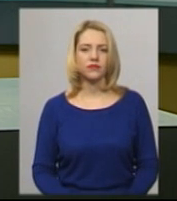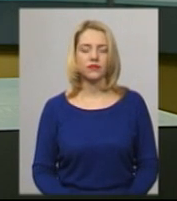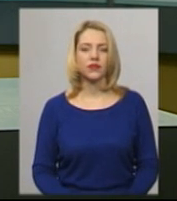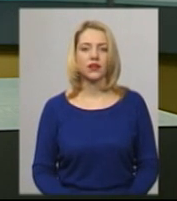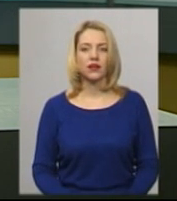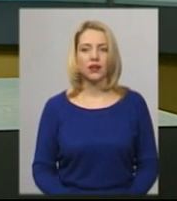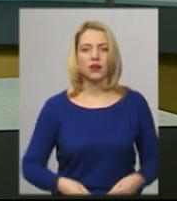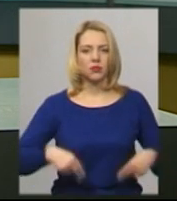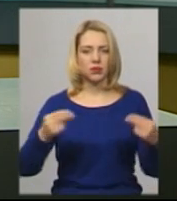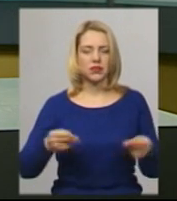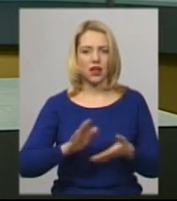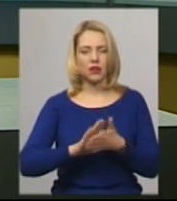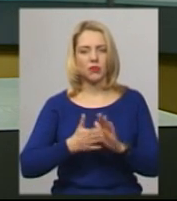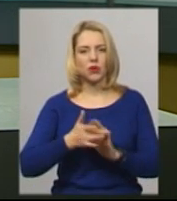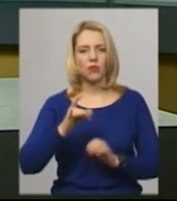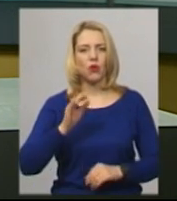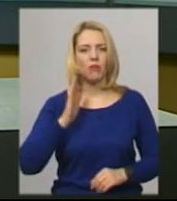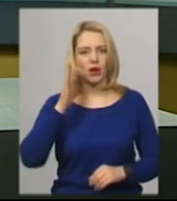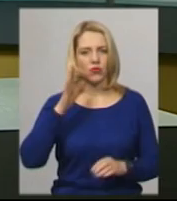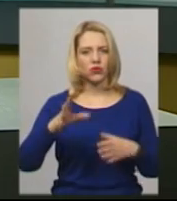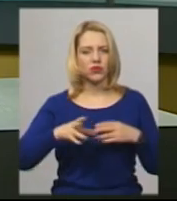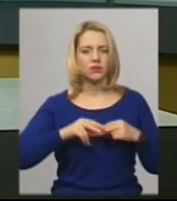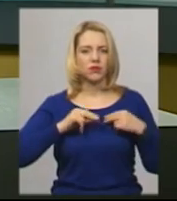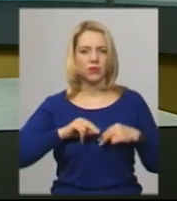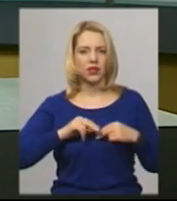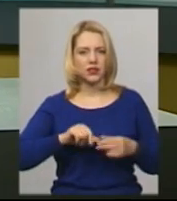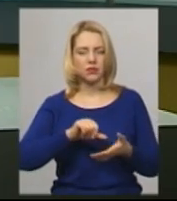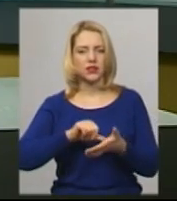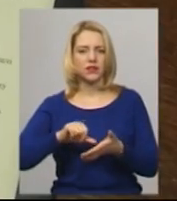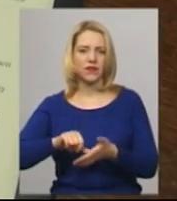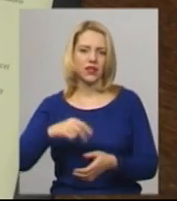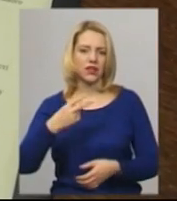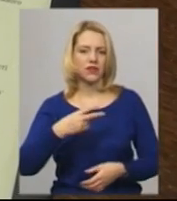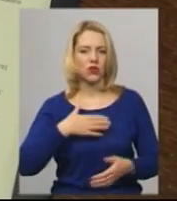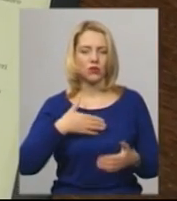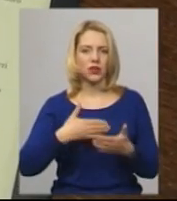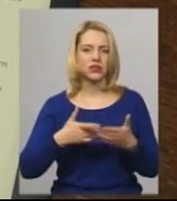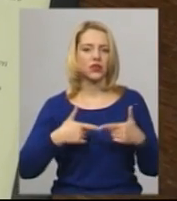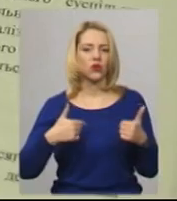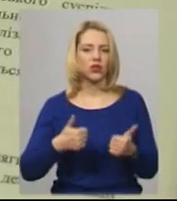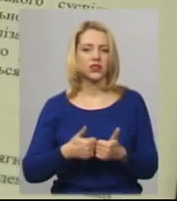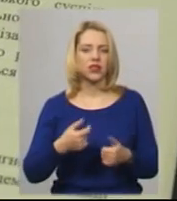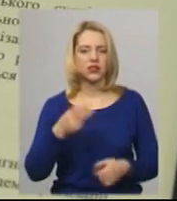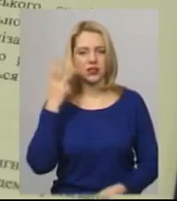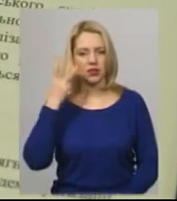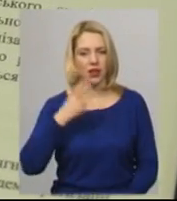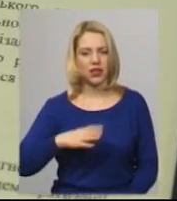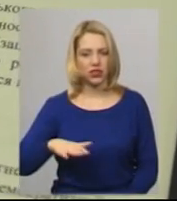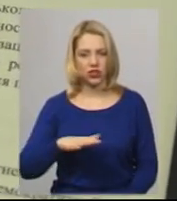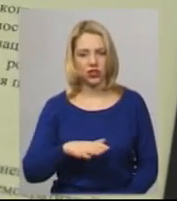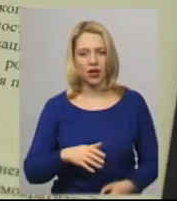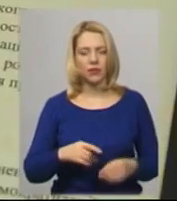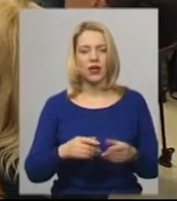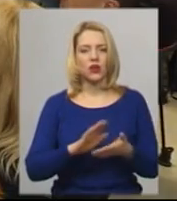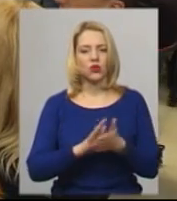Підписали меморандум про майбутню співпрацю представники 20 громадських організацій Хмельниччини. Уклали